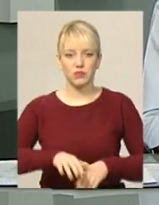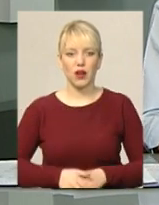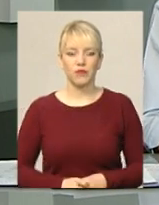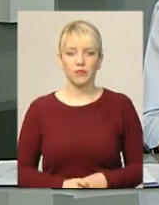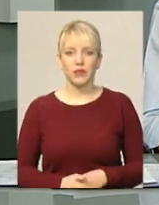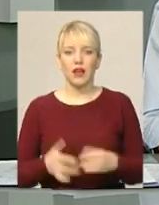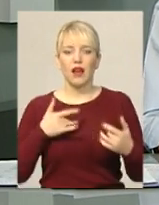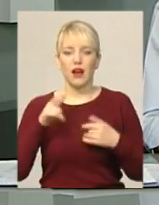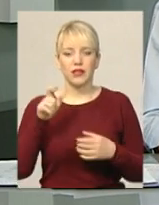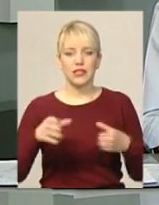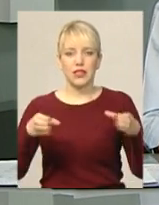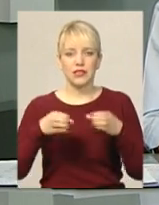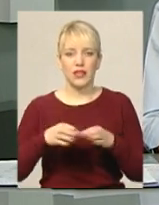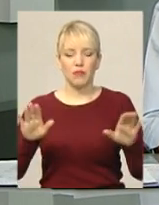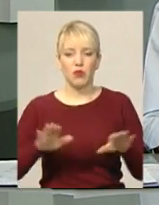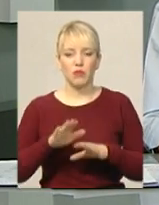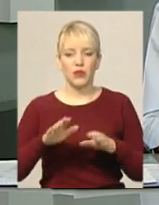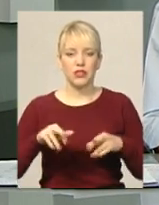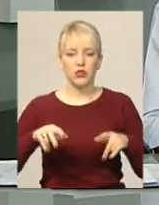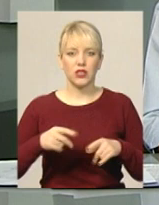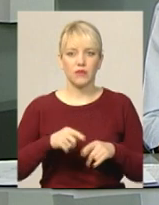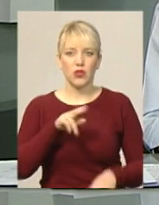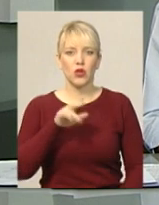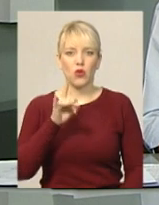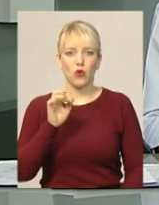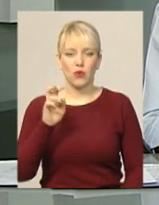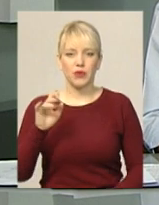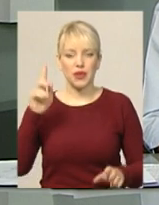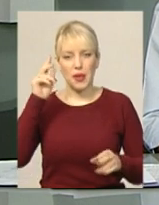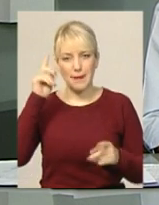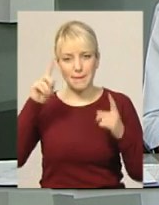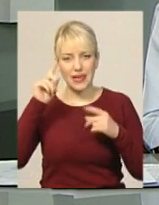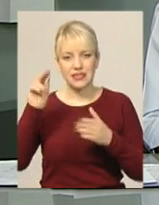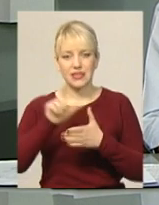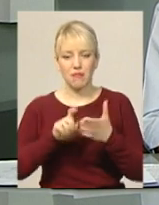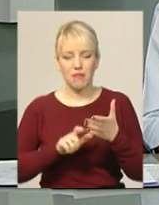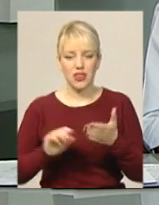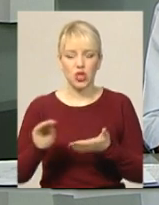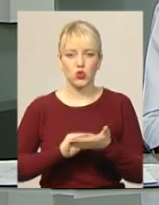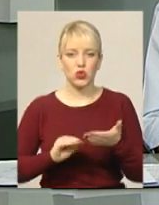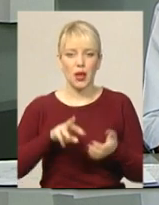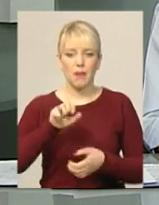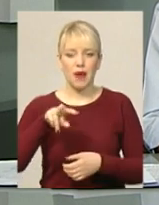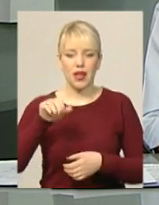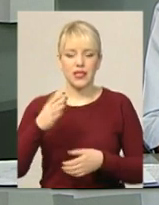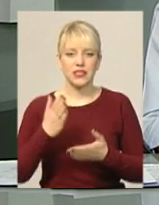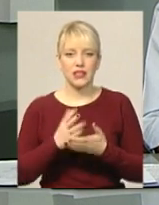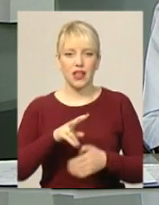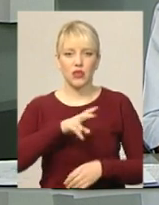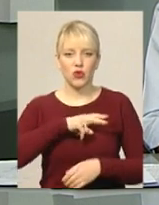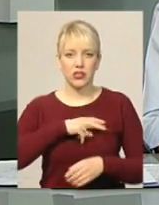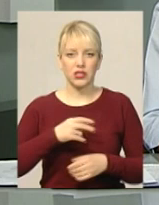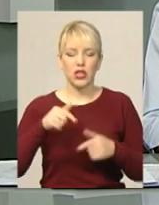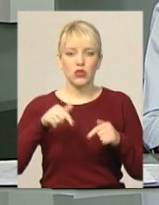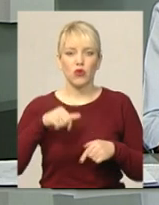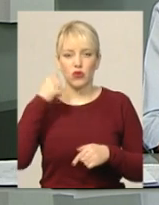Артист ансамблю пісні і танцю «Козаки Поділля» Степан Дробіт та письменник і журналіст Петро Маліш стали лауреатами цьогорічної обласної премії